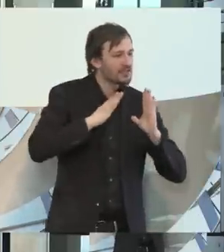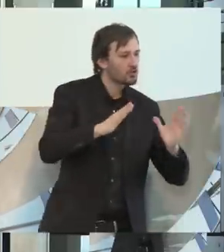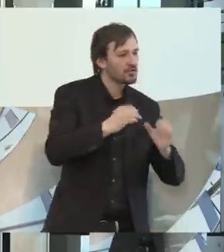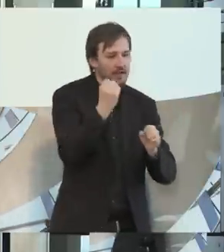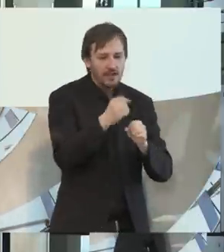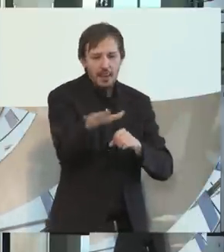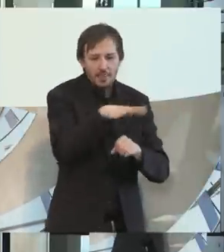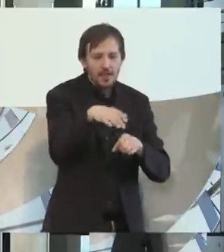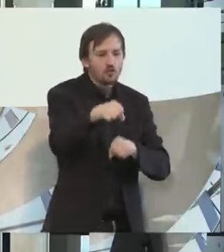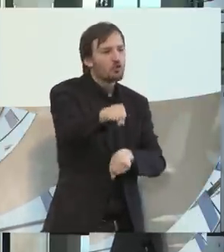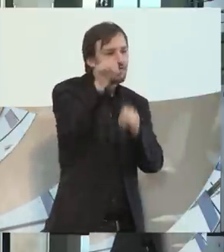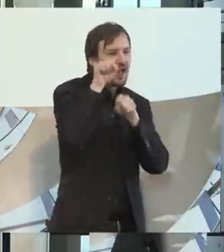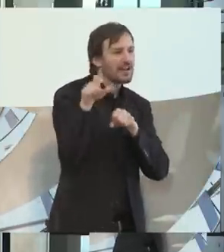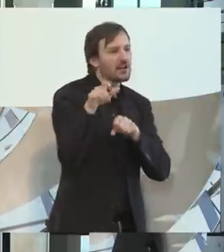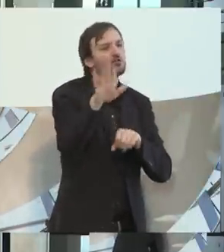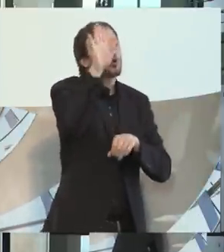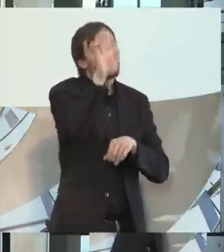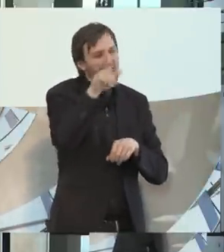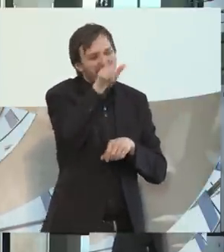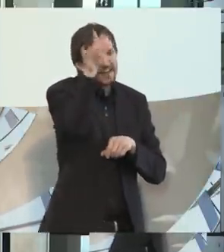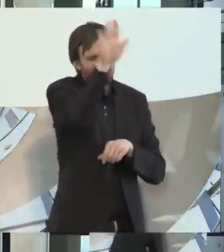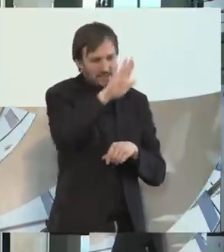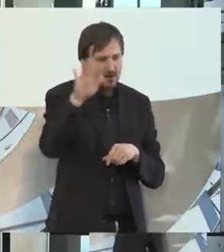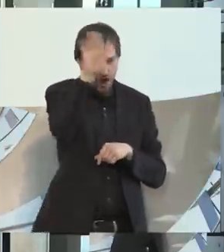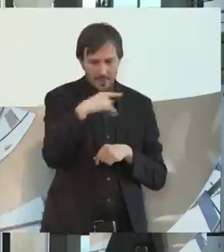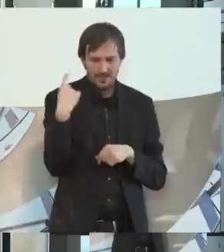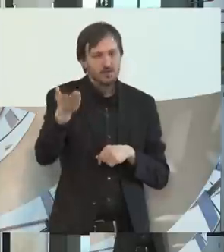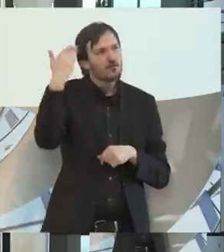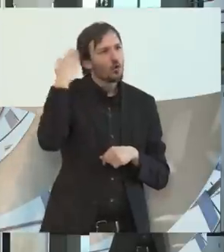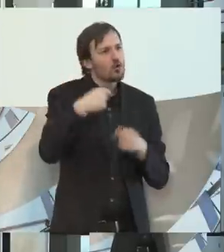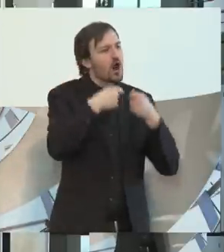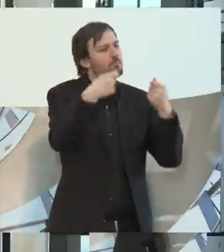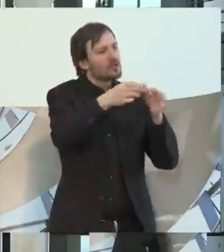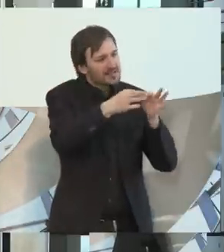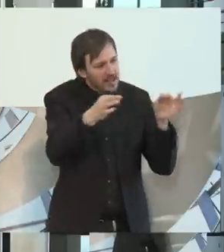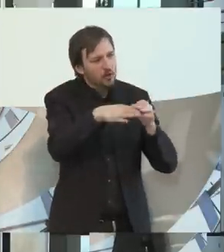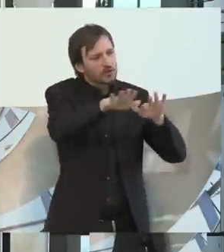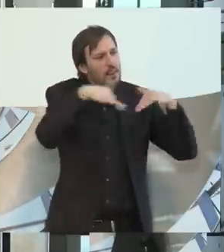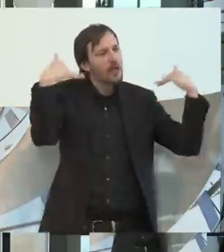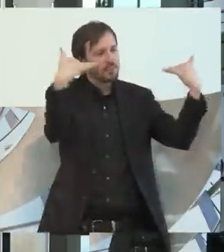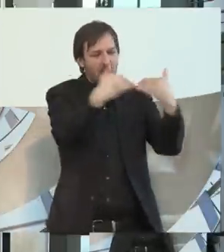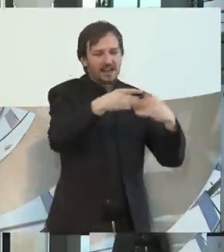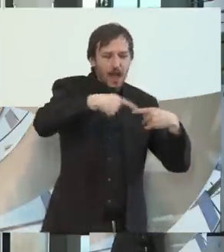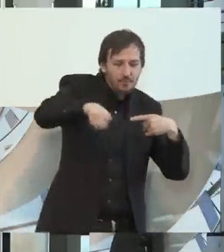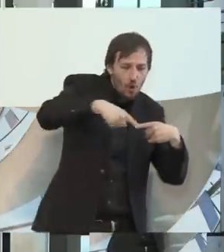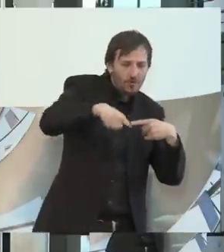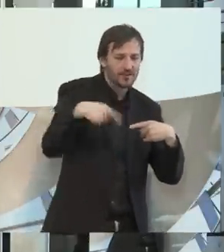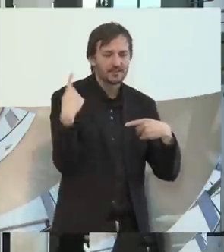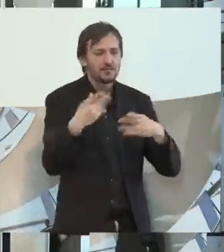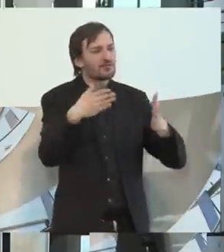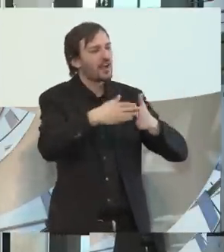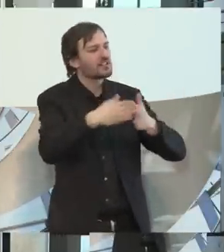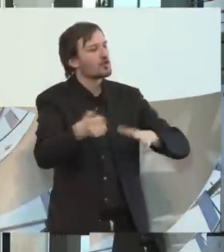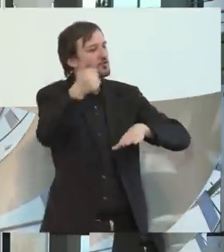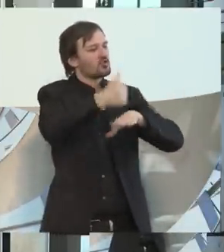Er hat als langjähriger Bundestags und Landtagsabgeordneter, unter anderem auch als Fraktionschef der CDU in